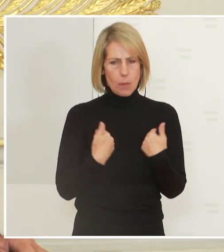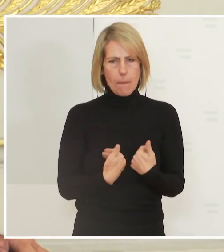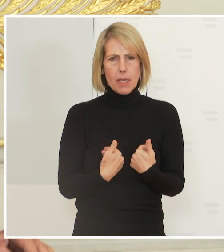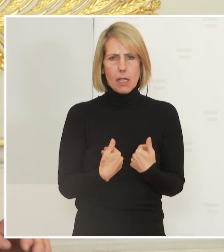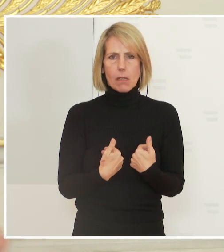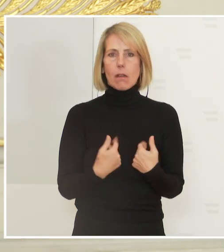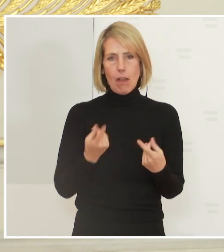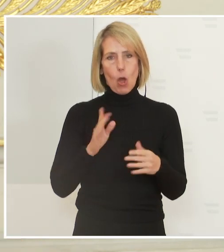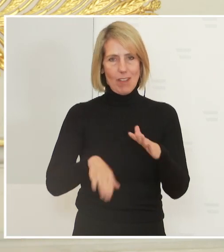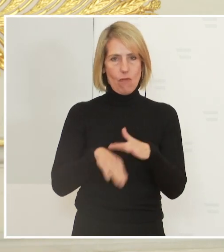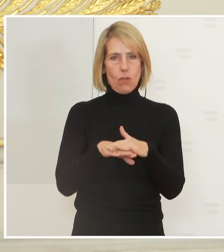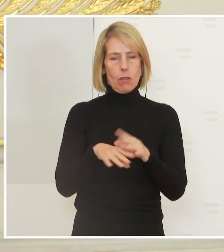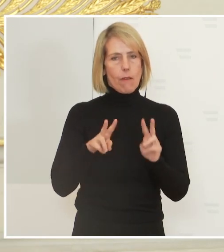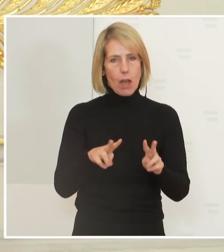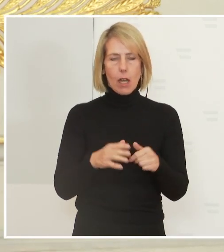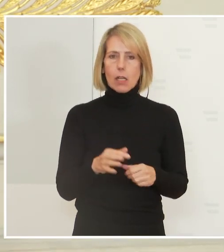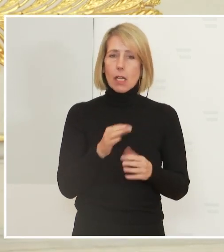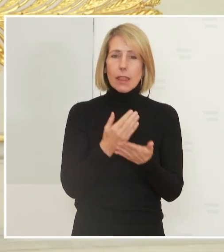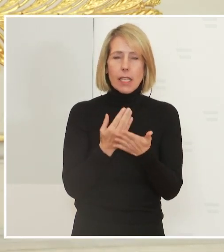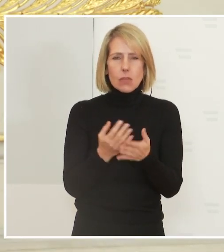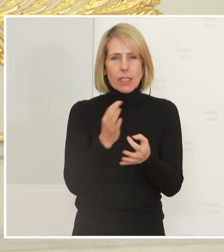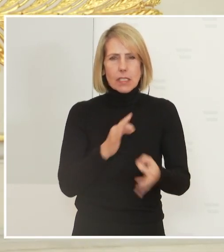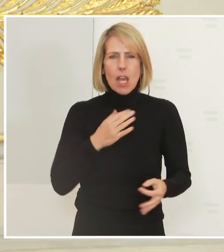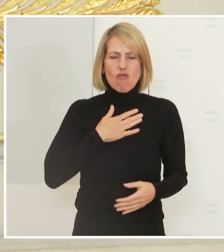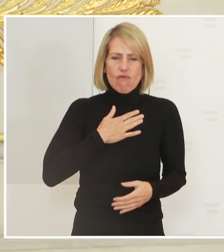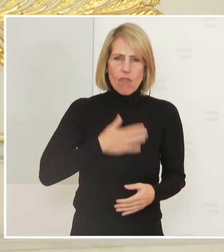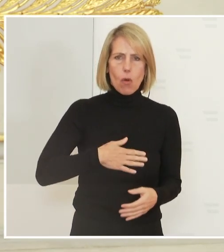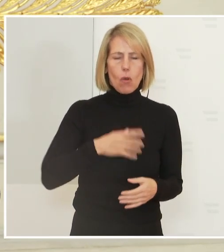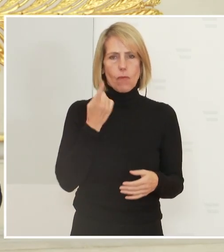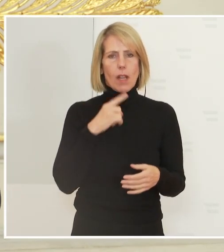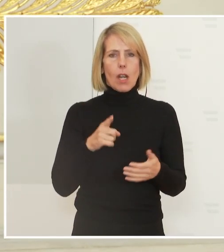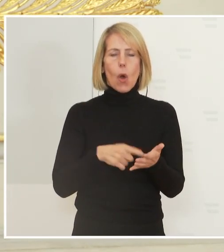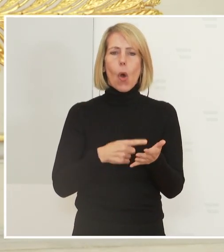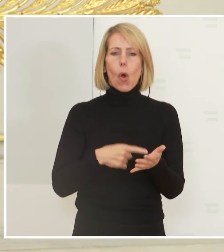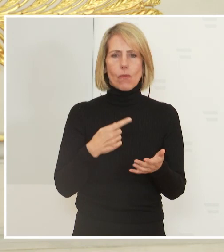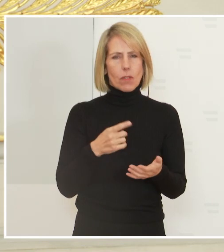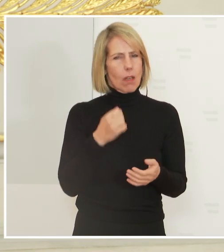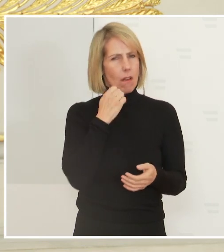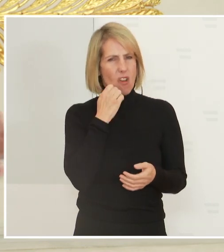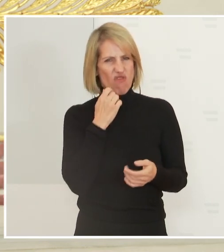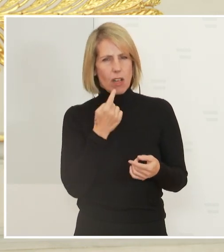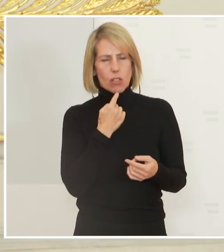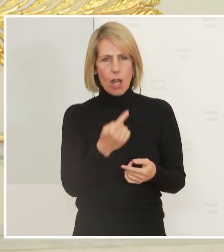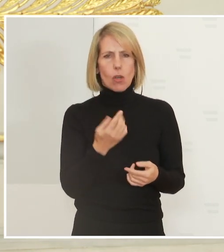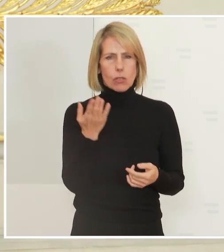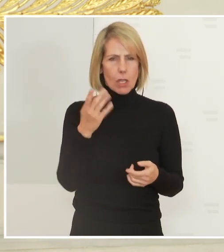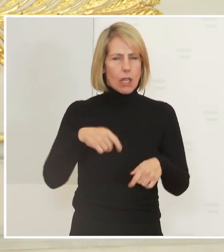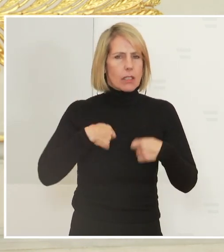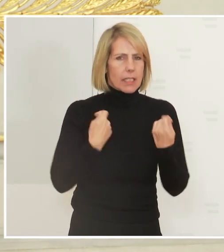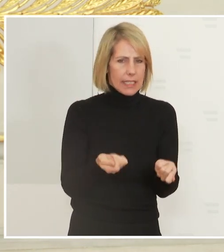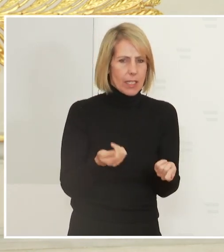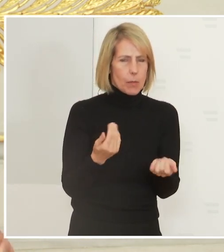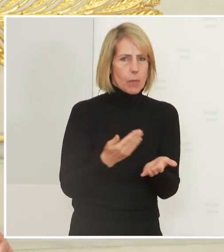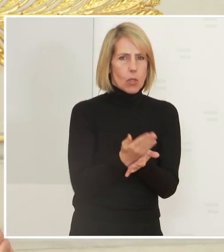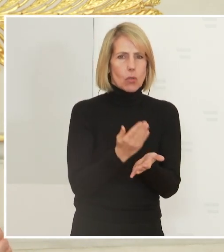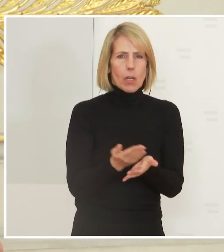auch sehr froh, weil es mehrmals auch sehr falsche Beendigungsankündigungen der Pandemie nicht zuletzt auch durch den